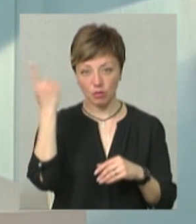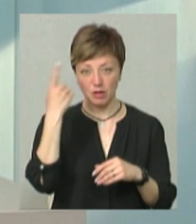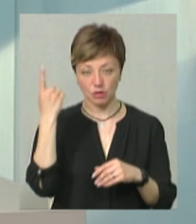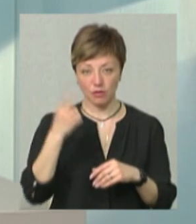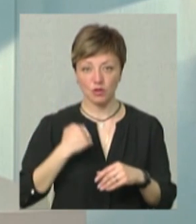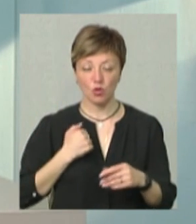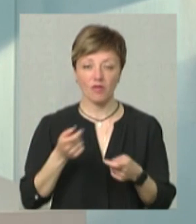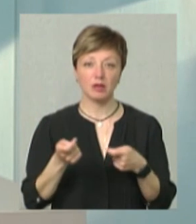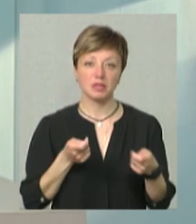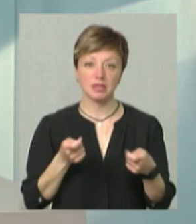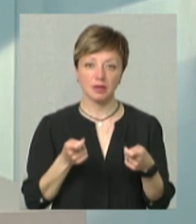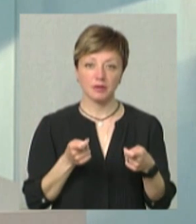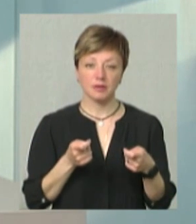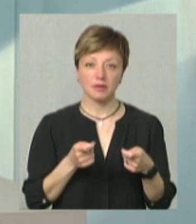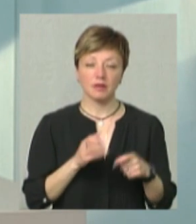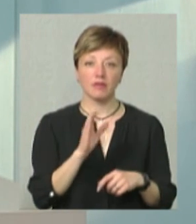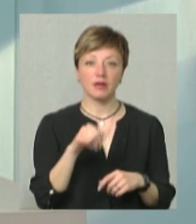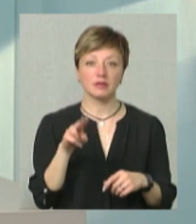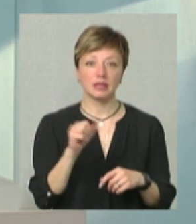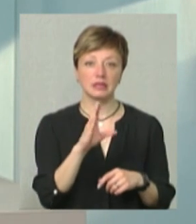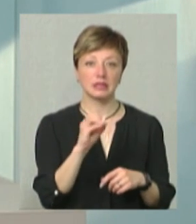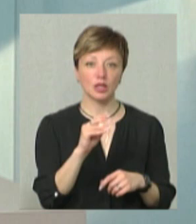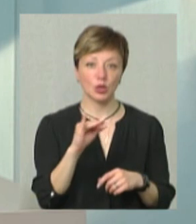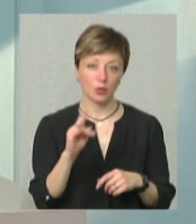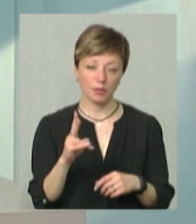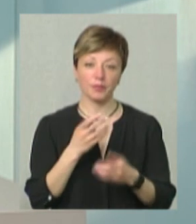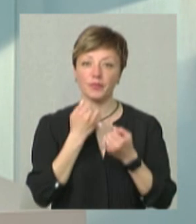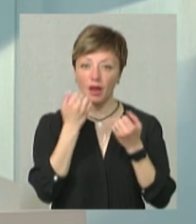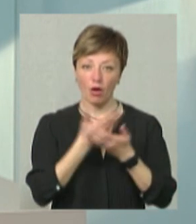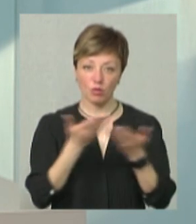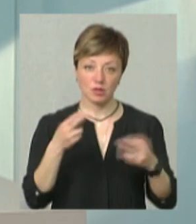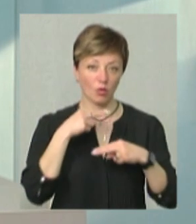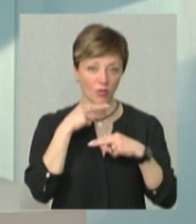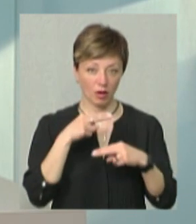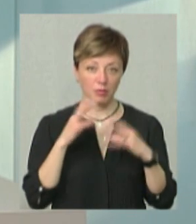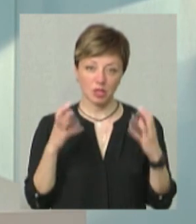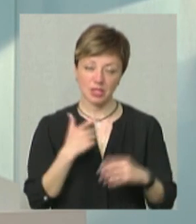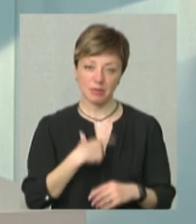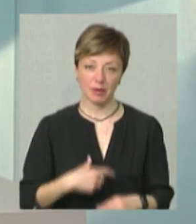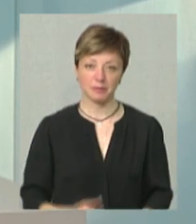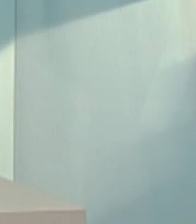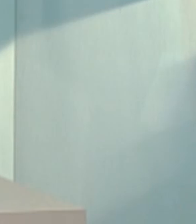обласної військової адміністрації Вандою Сердюк. Усім дякуємо за увагу. Бережіть себе.